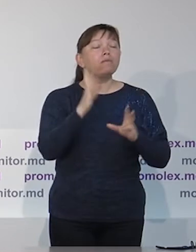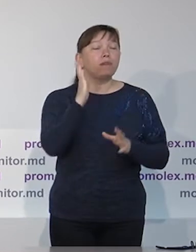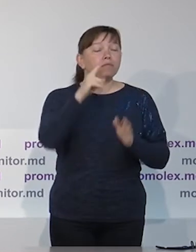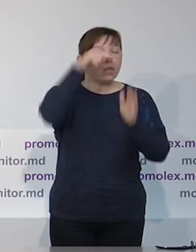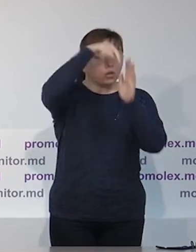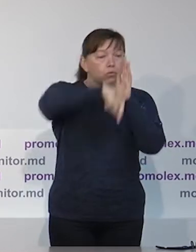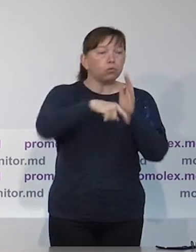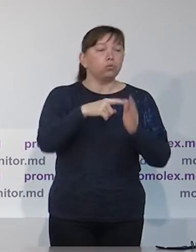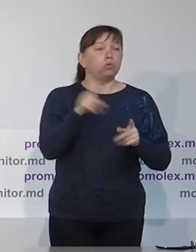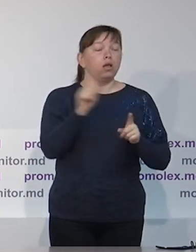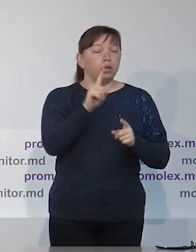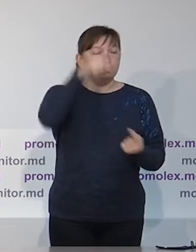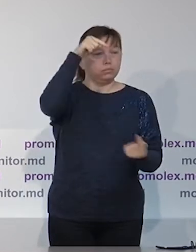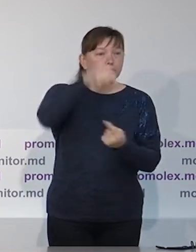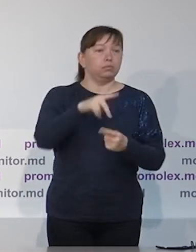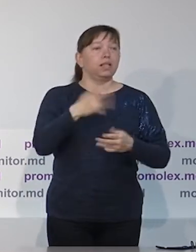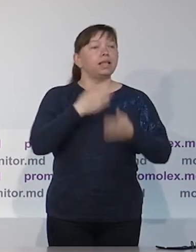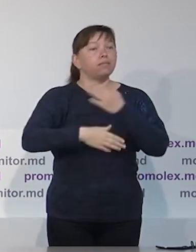пути,